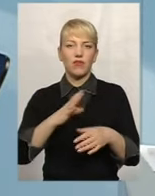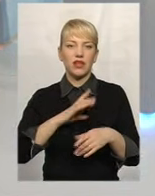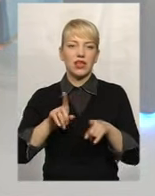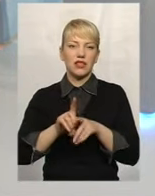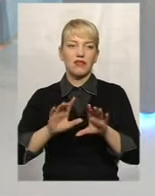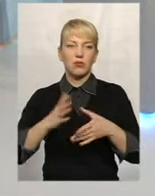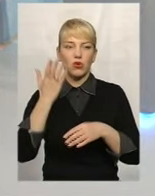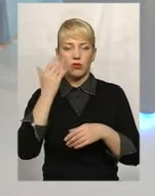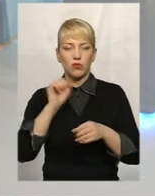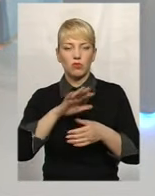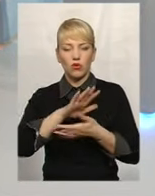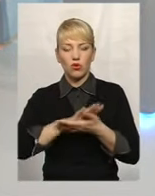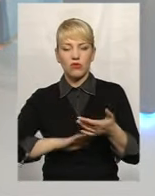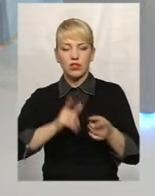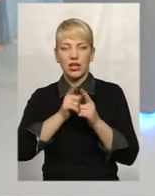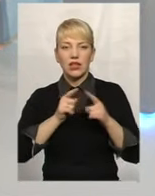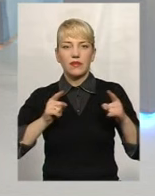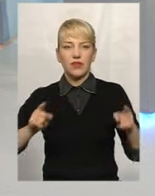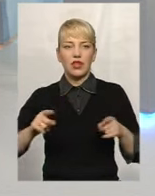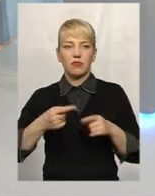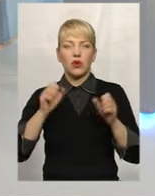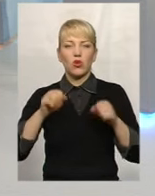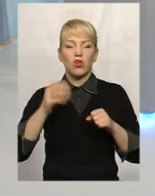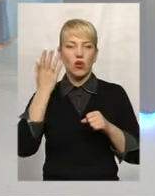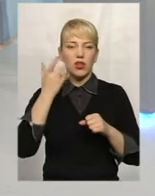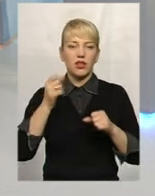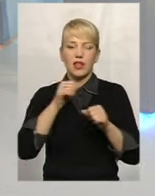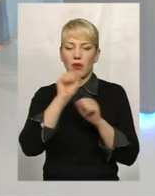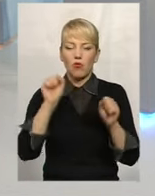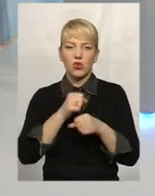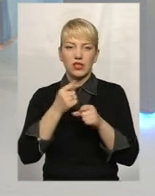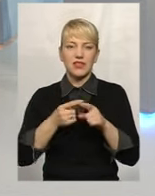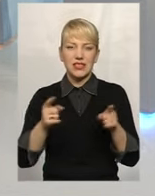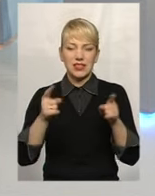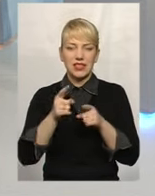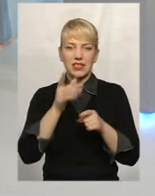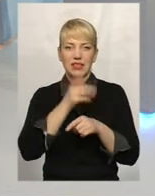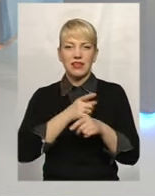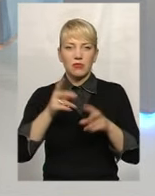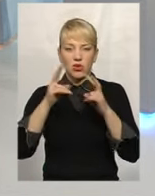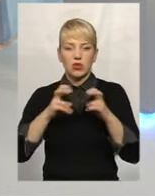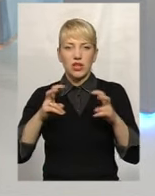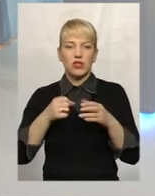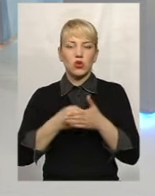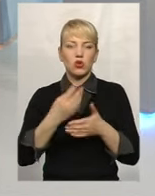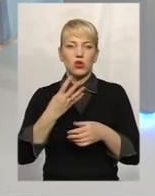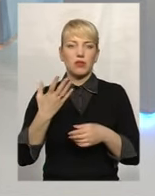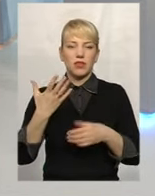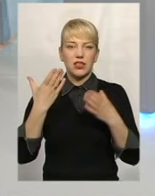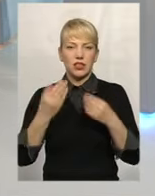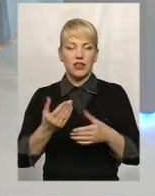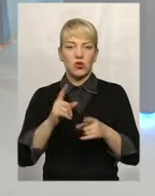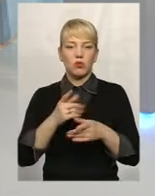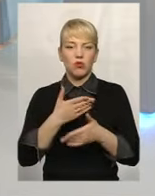продовжувати термін, наприклад, якщо неможливо в ці стислі терміни розглянути звернень, до 45 днів. Тому ми